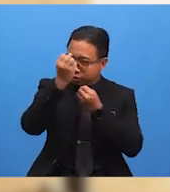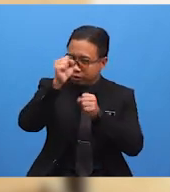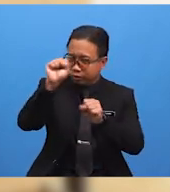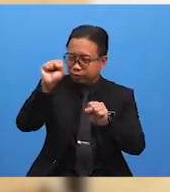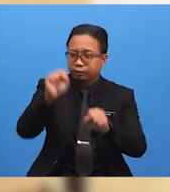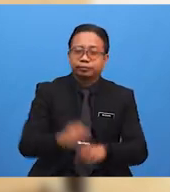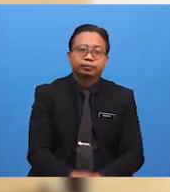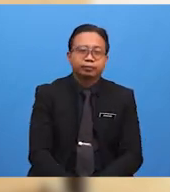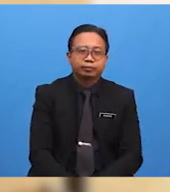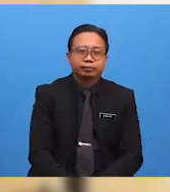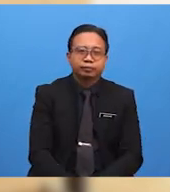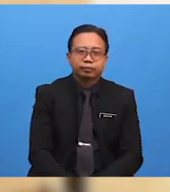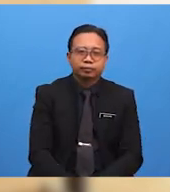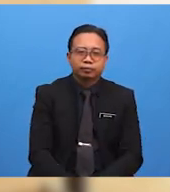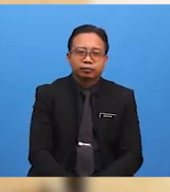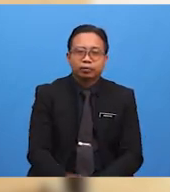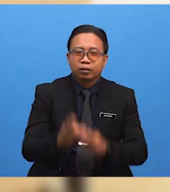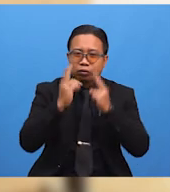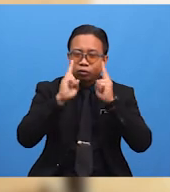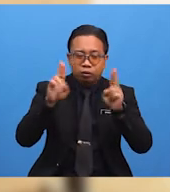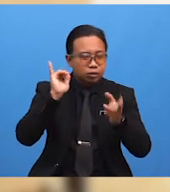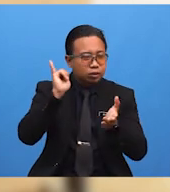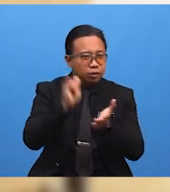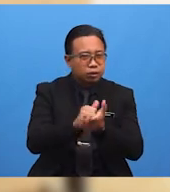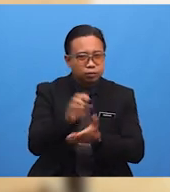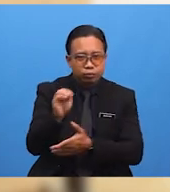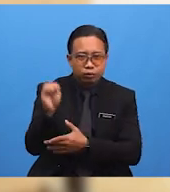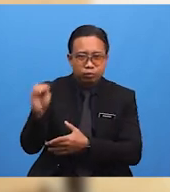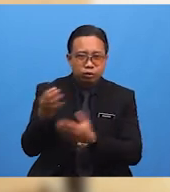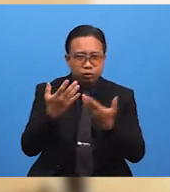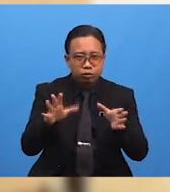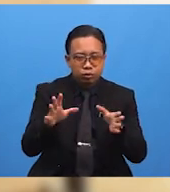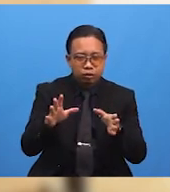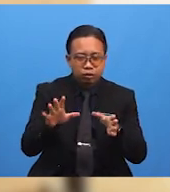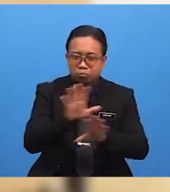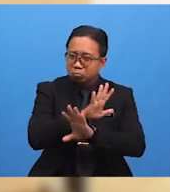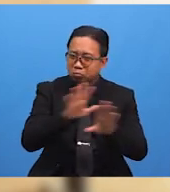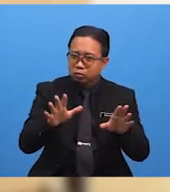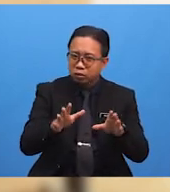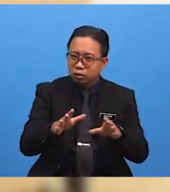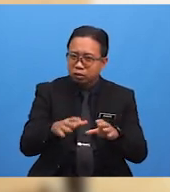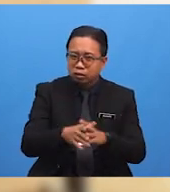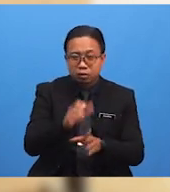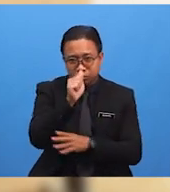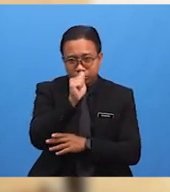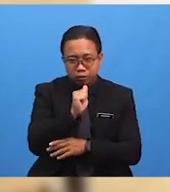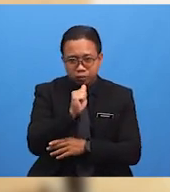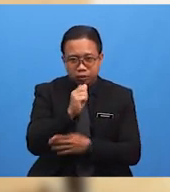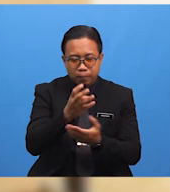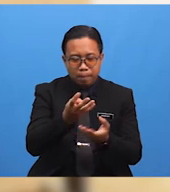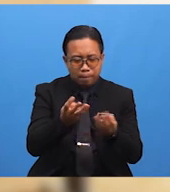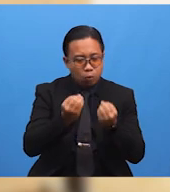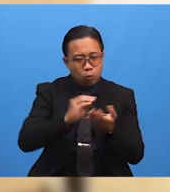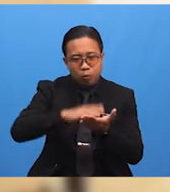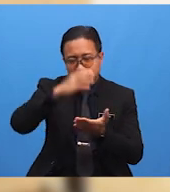Ustazah yakin murid-murid sudah tidak sabar ingin mengetahui